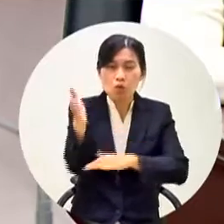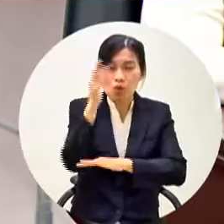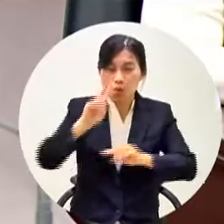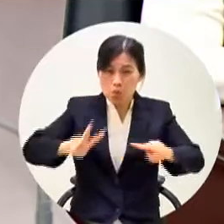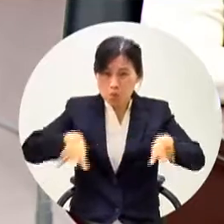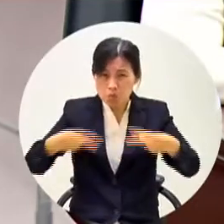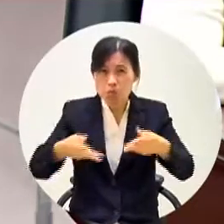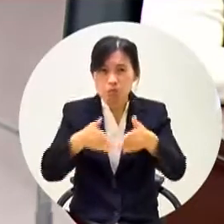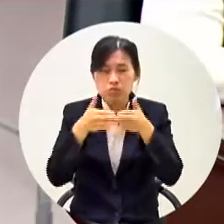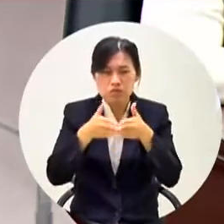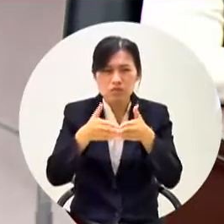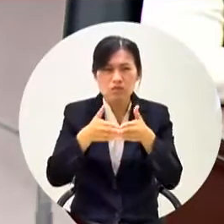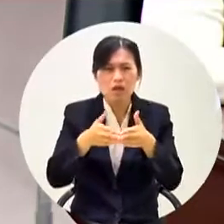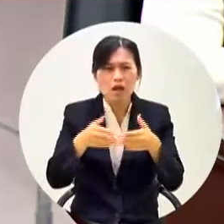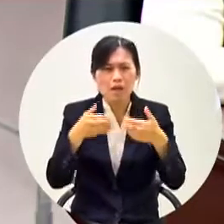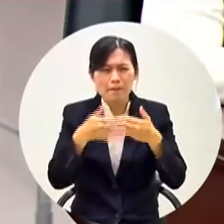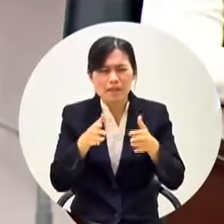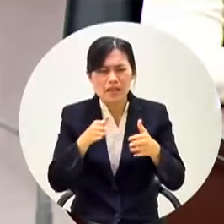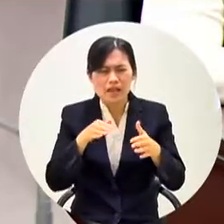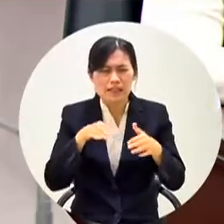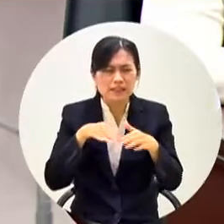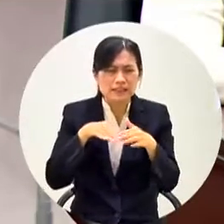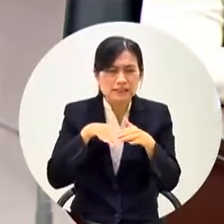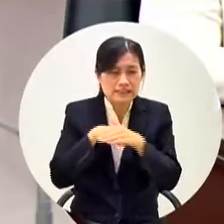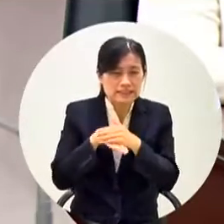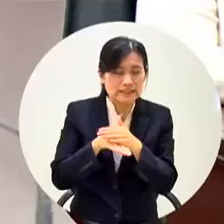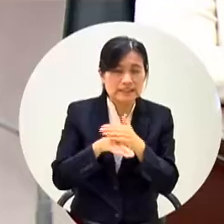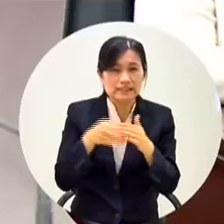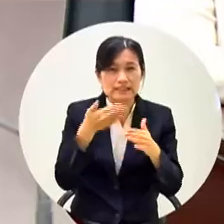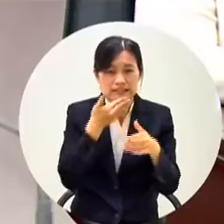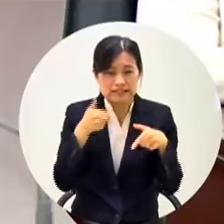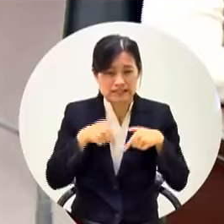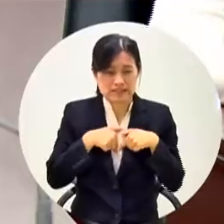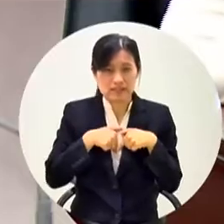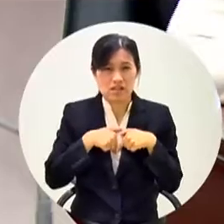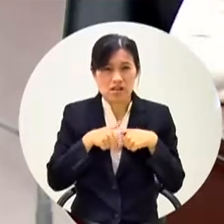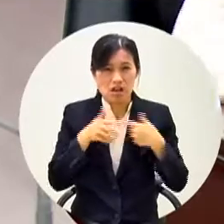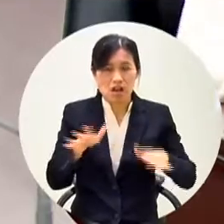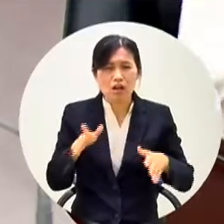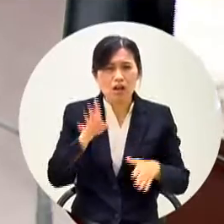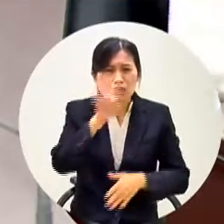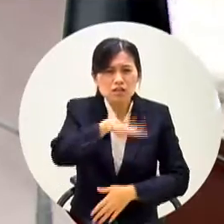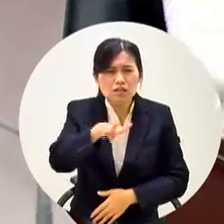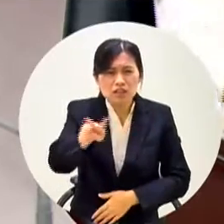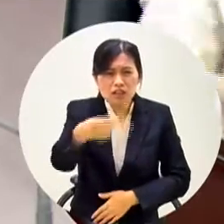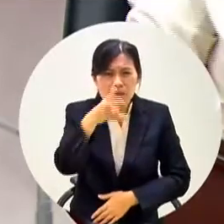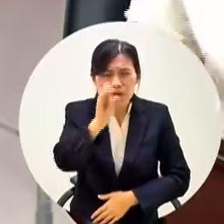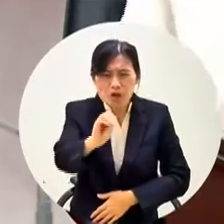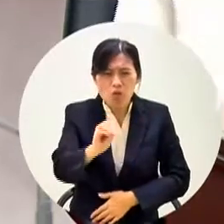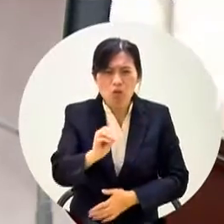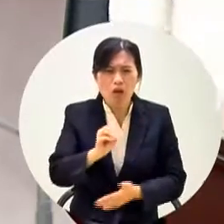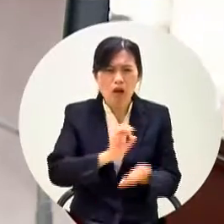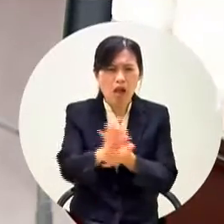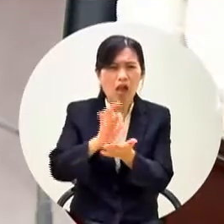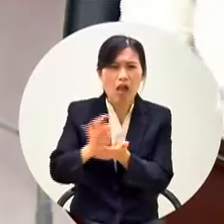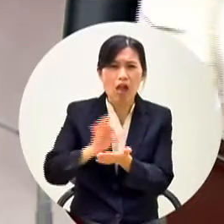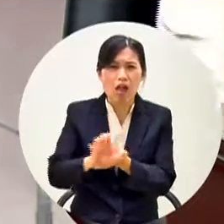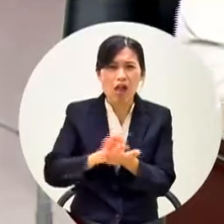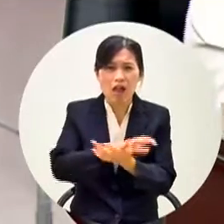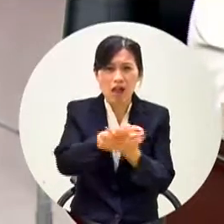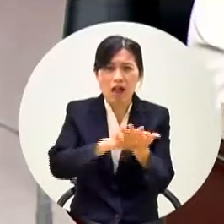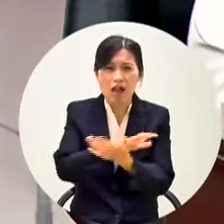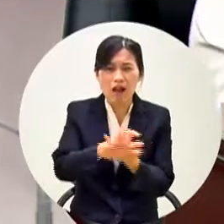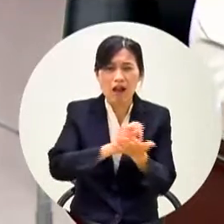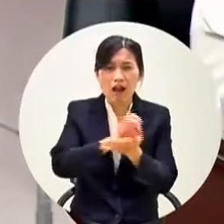你不要這樣藏了那麼多的私心好不好你那個四千兩百萬等於在燒錢了四千九百多萬